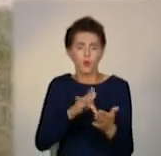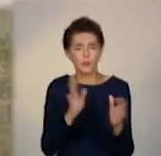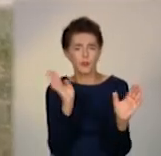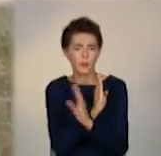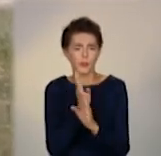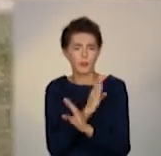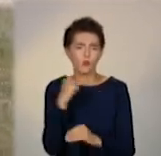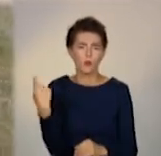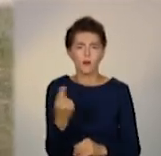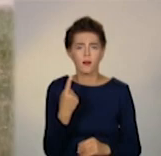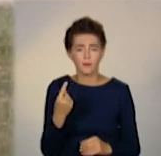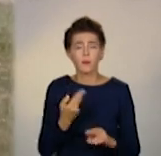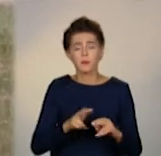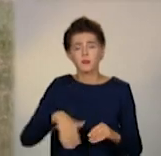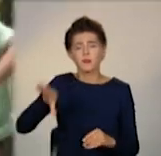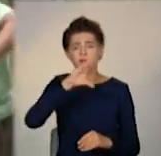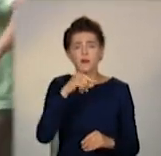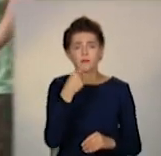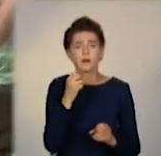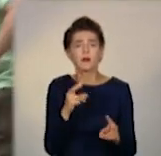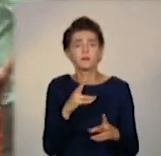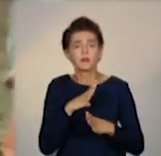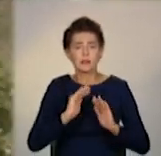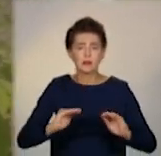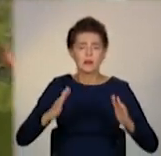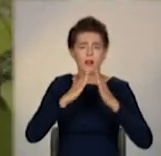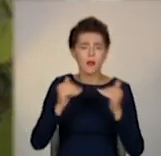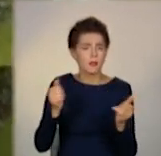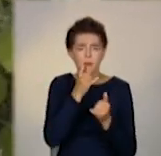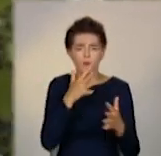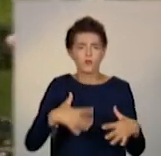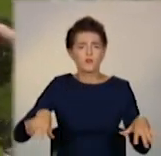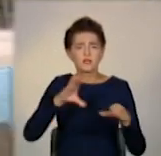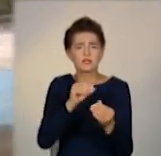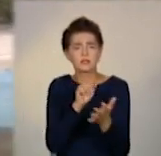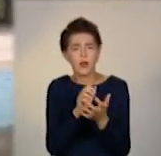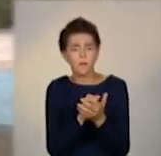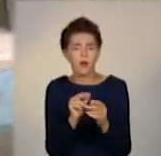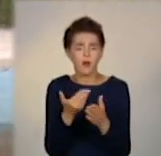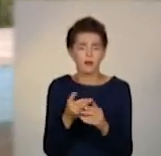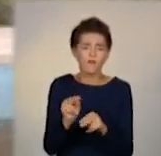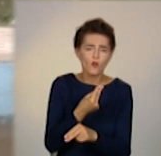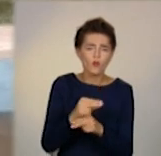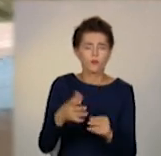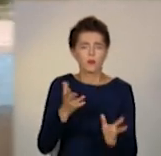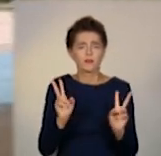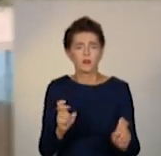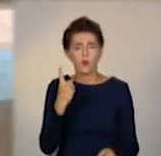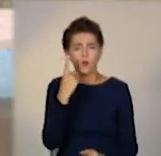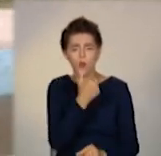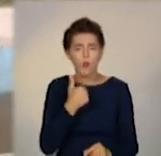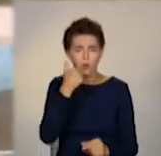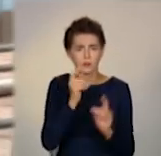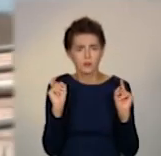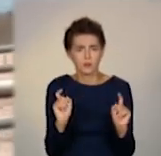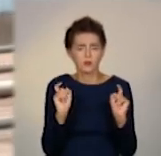Чиновники зазначають, навіть якщо вийде запустити табори, майже все буде зайняти вихованцями інтернатів. Для них цілий рік сидіти в стінах